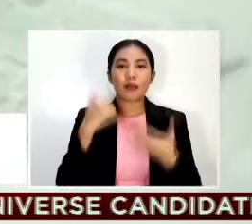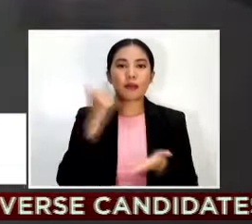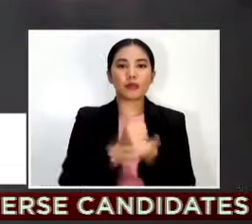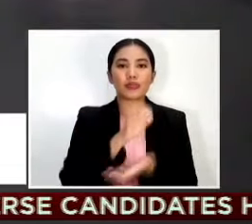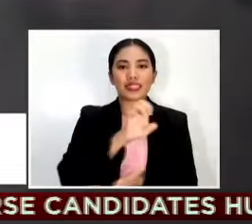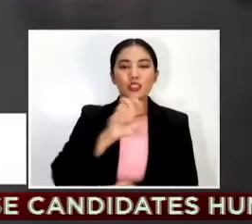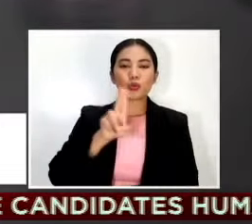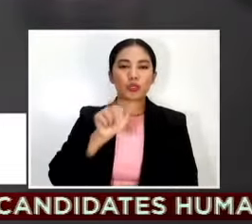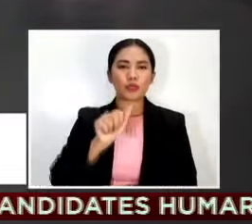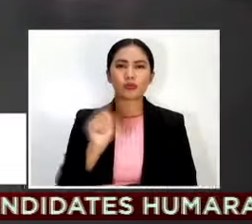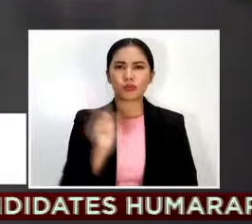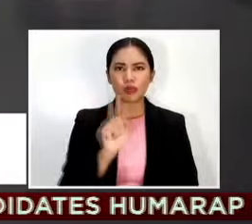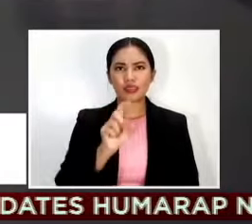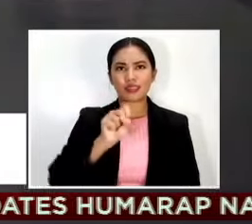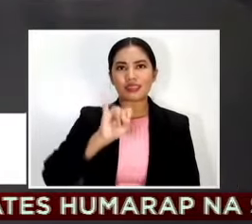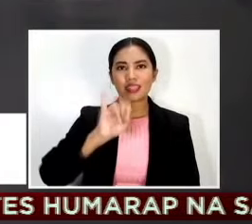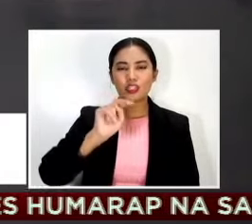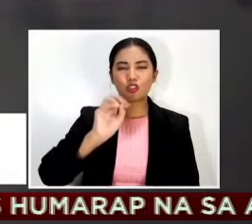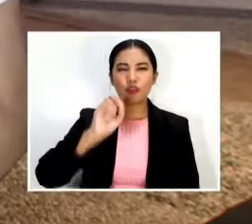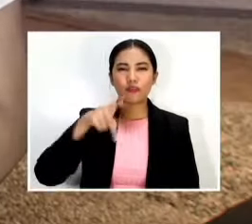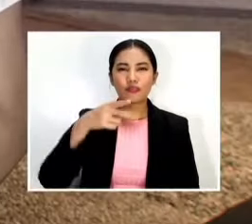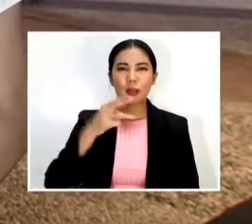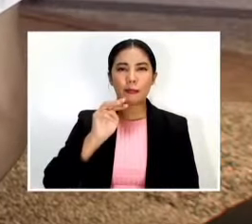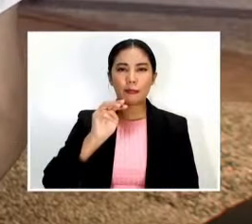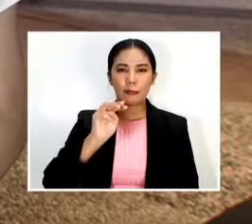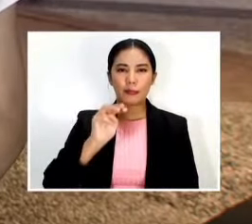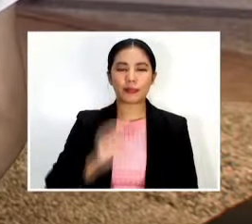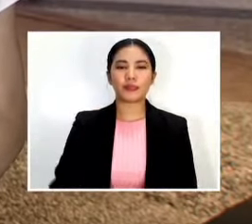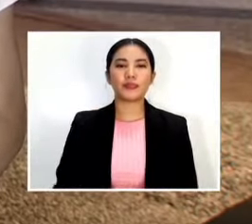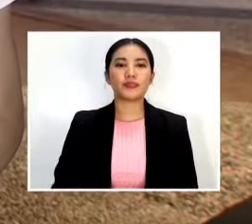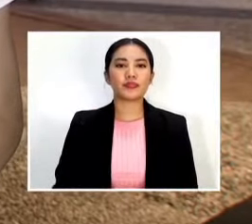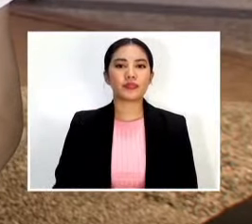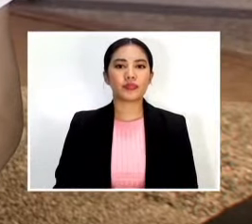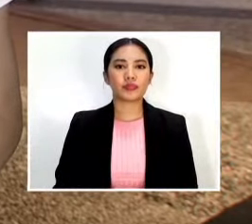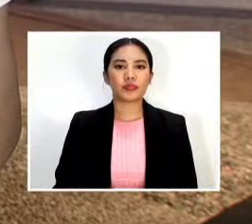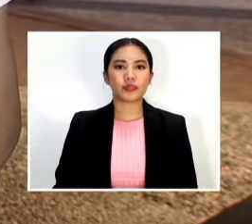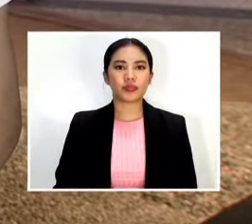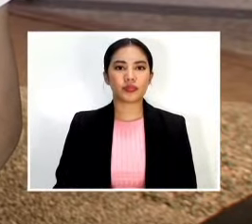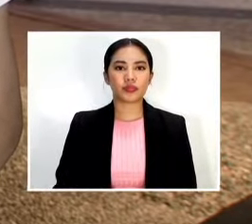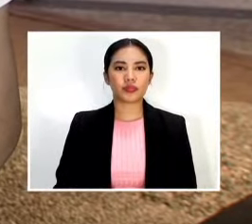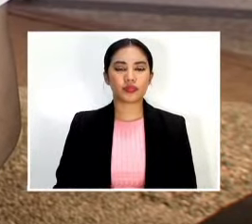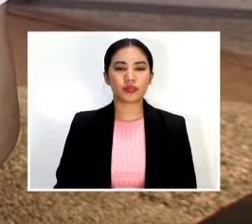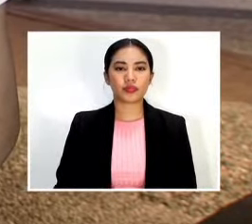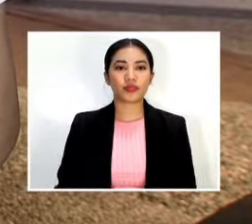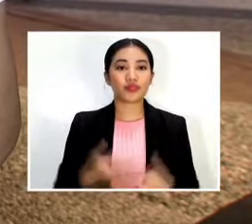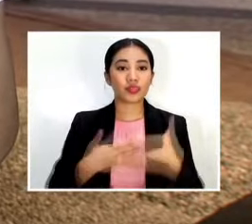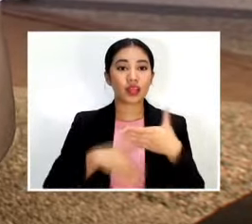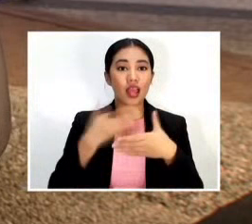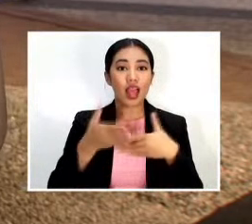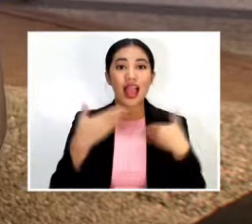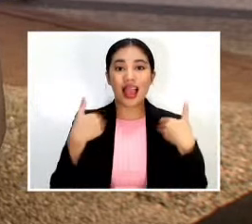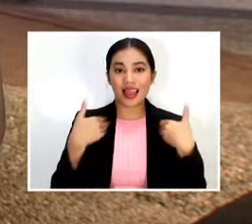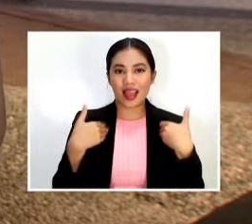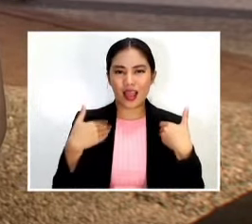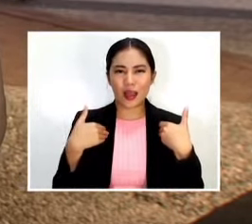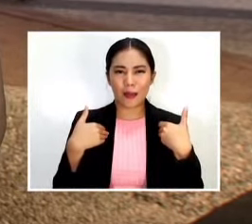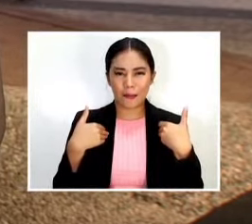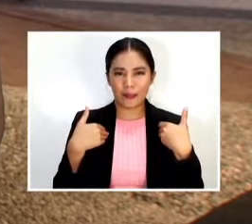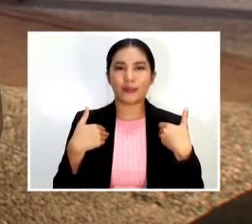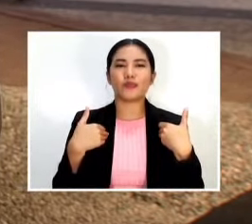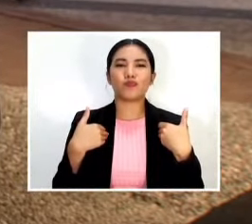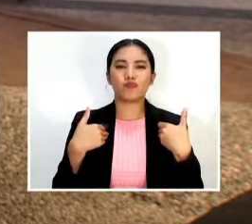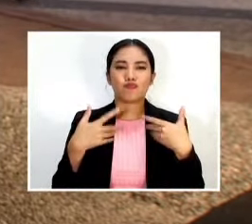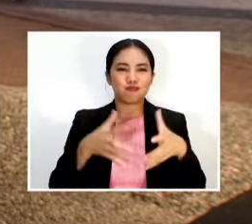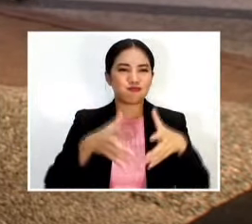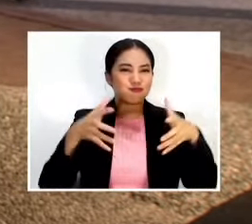ABS-CBN News Bumuhos po ang donasyon sa selebrasyon ng unang buwan ng pagkakatatag ng